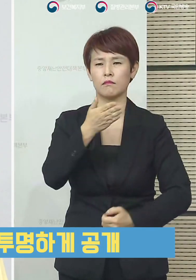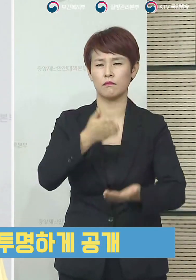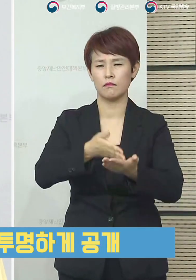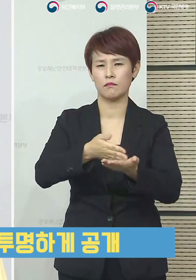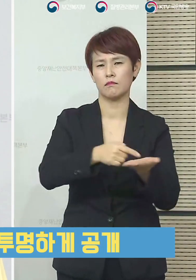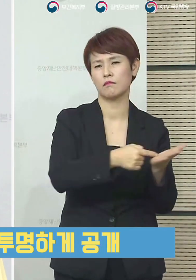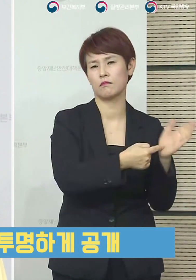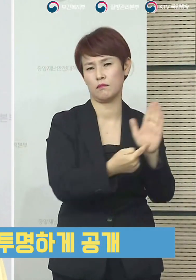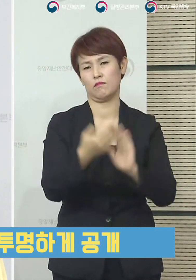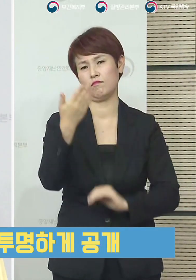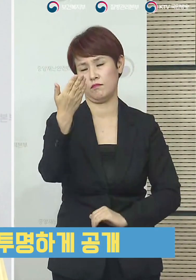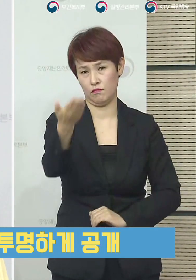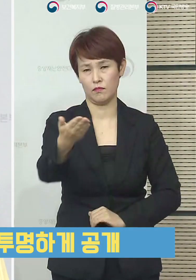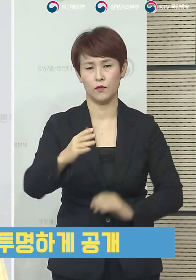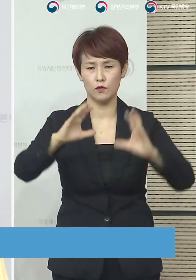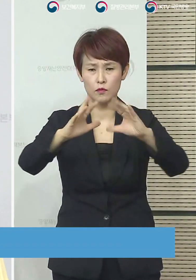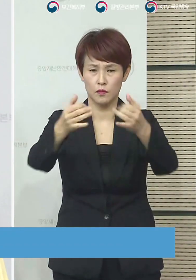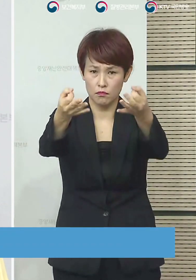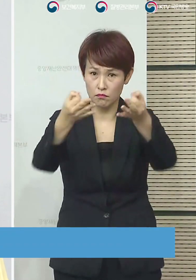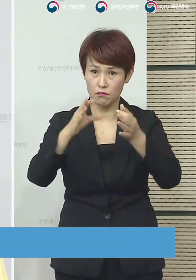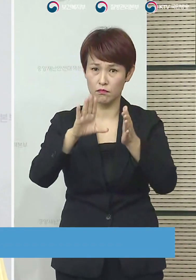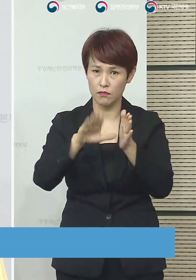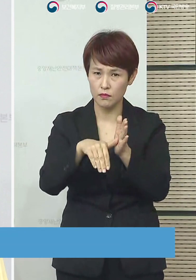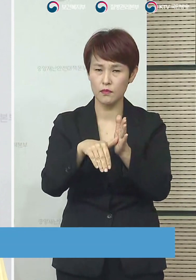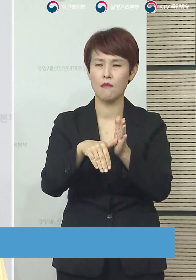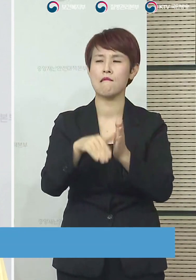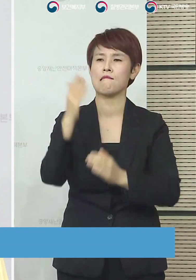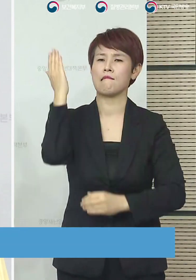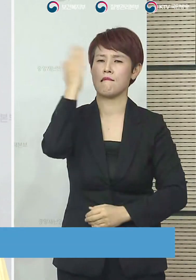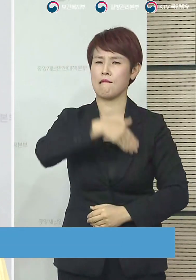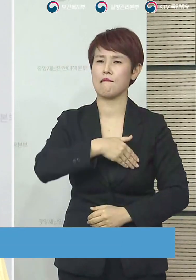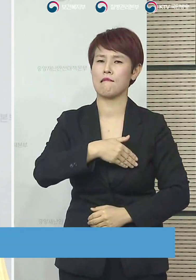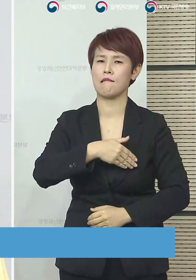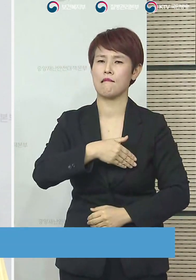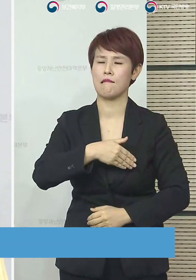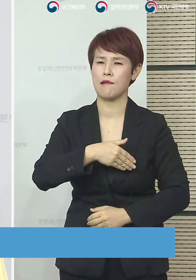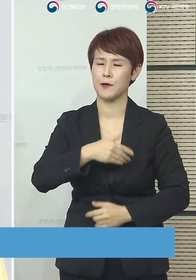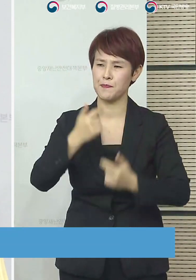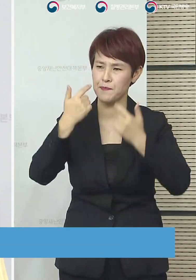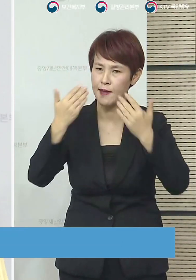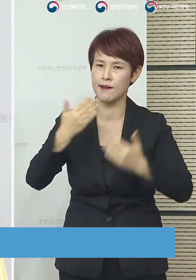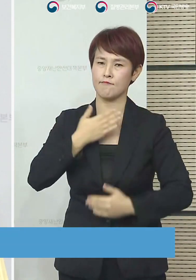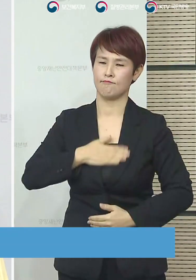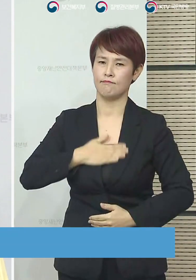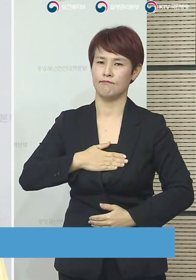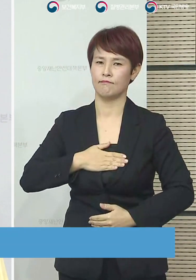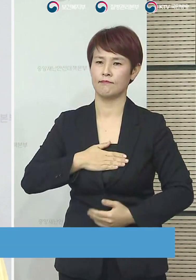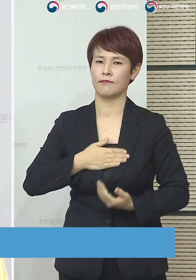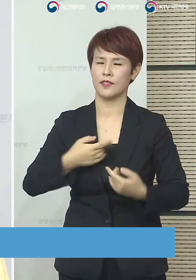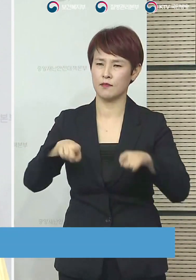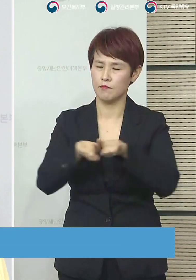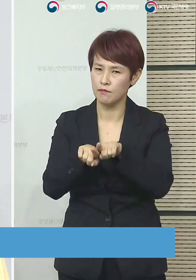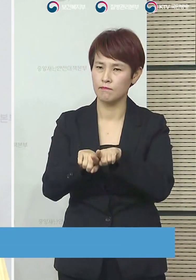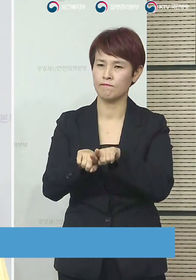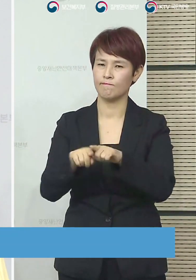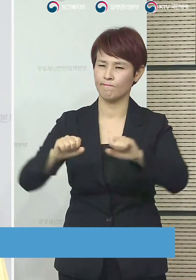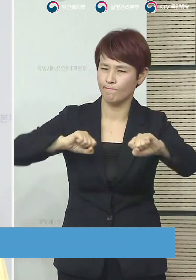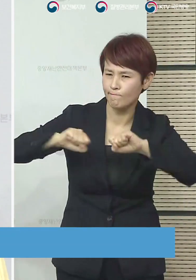국민들이 현 상황에 대한 정확한 이해를 바탕으로 행동을 함께해 주시도록